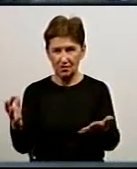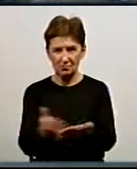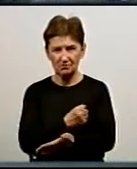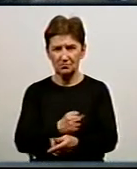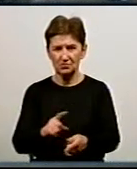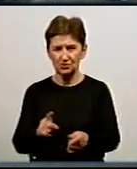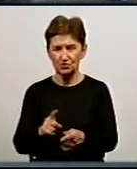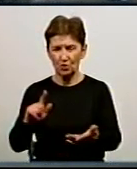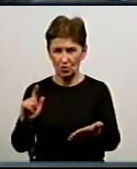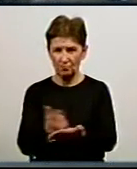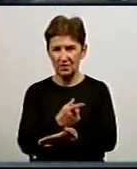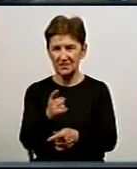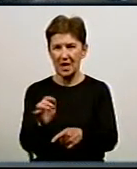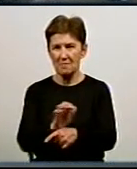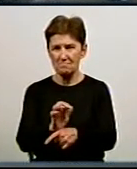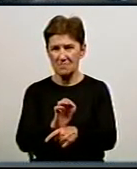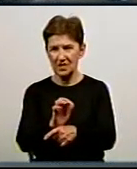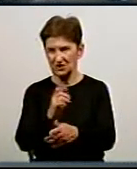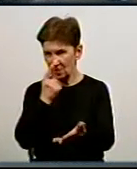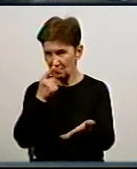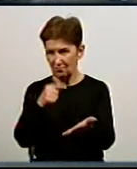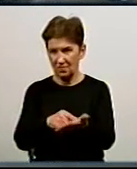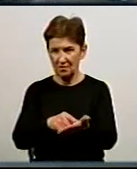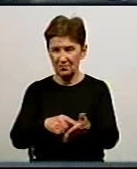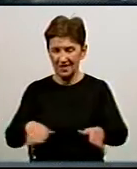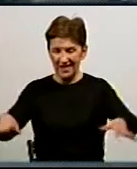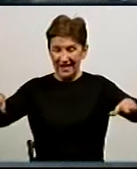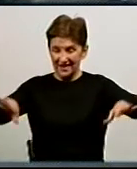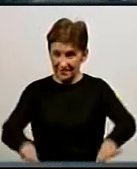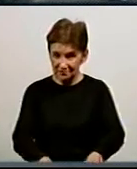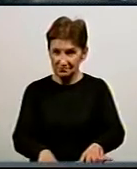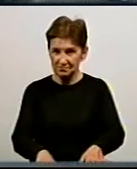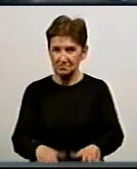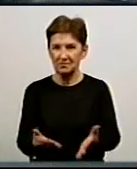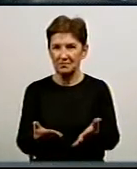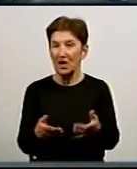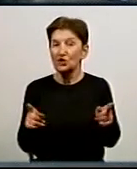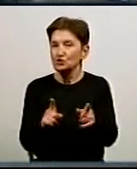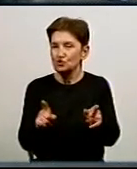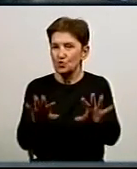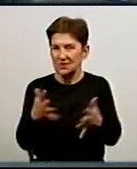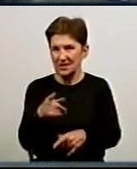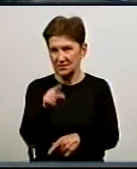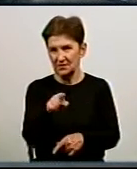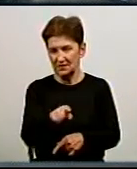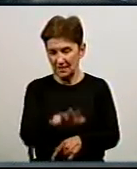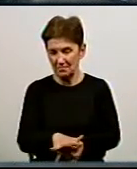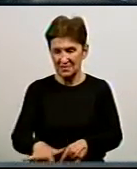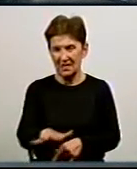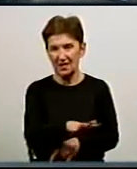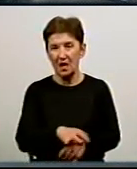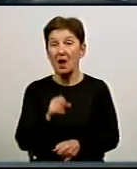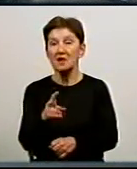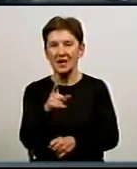знову грунт розмило і машина втрапила в таку невеличку халепу, я сподіваюся, що невеличка. Що сталося на цій ділянці дорозі, як нам